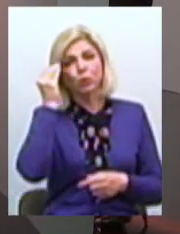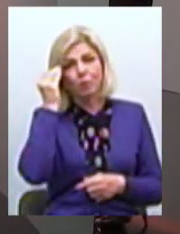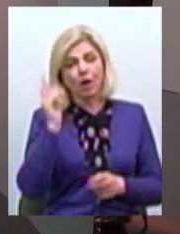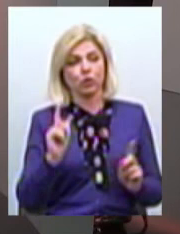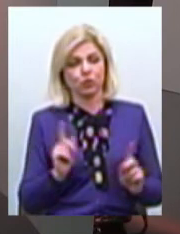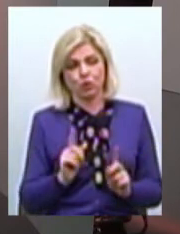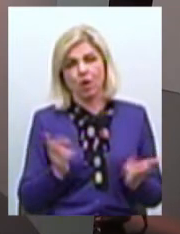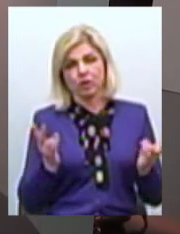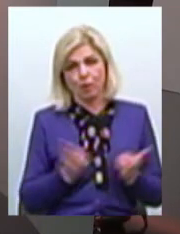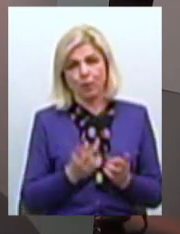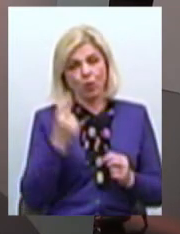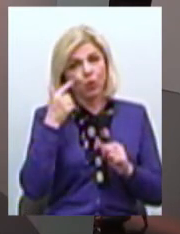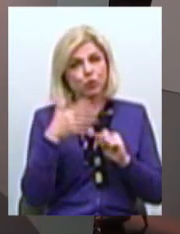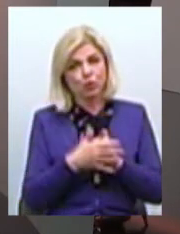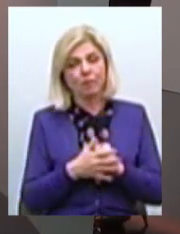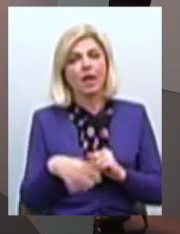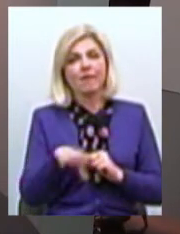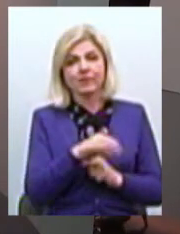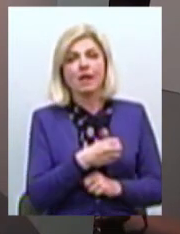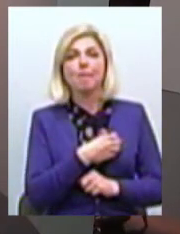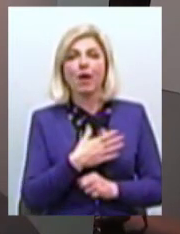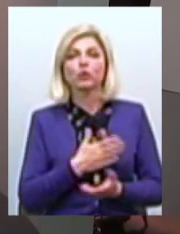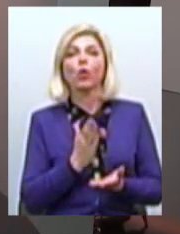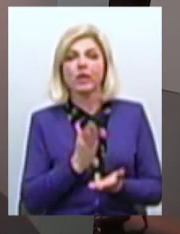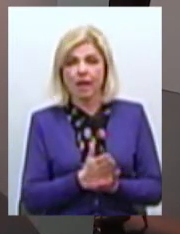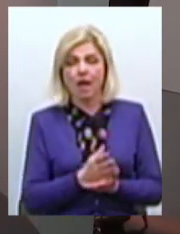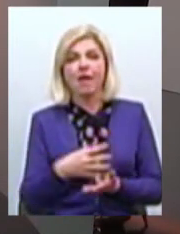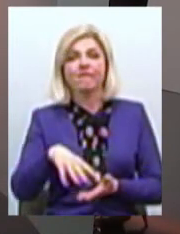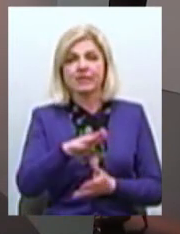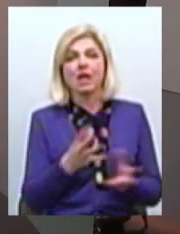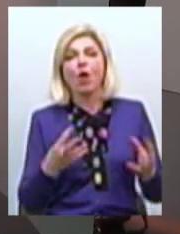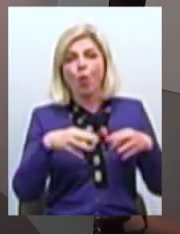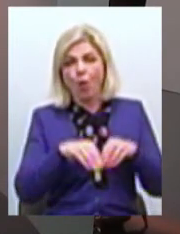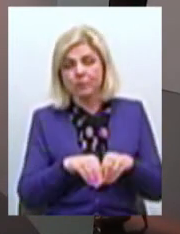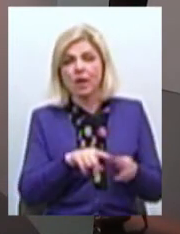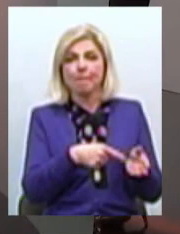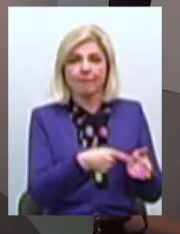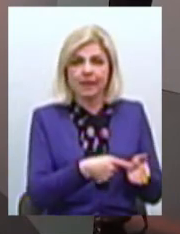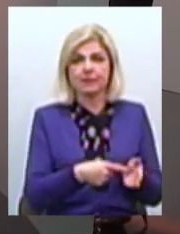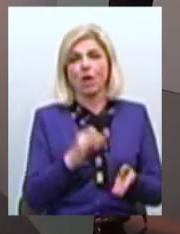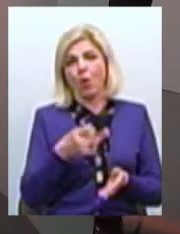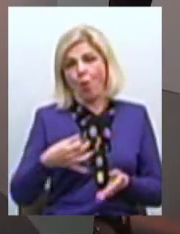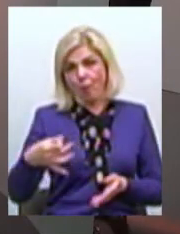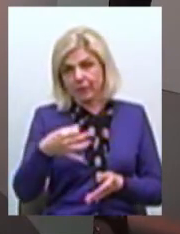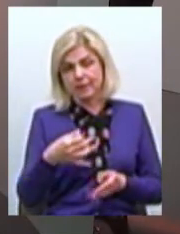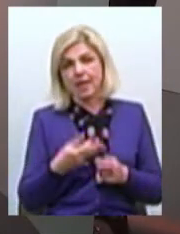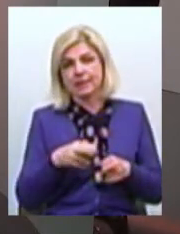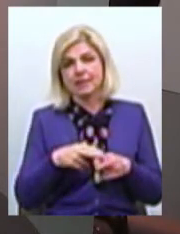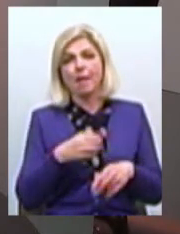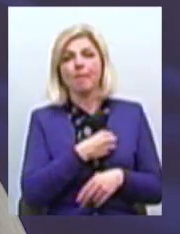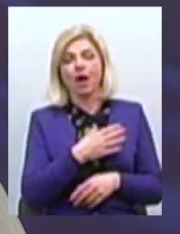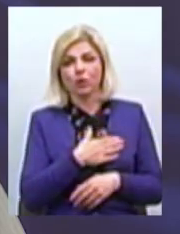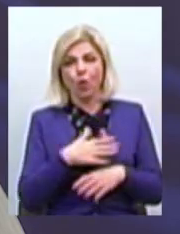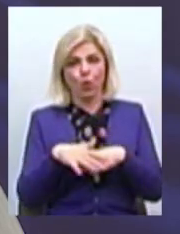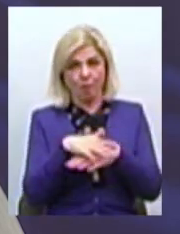необхідно зрозуміти, що все, що майно є Воно в принципі всеспільне і міста, і області Це все майно громади І якщо